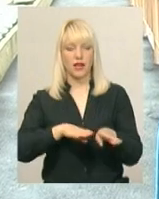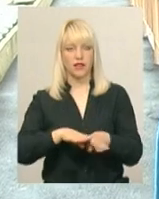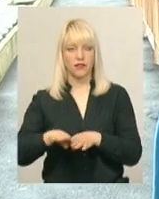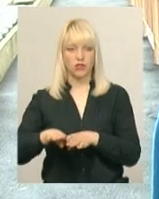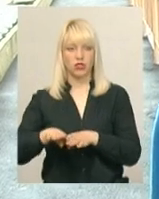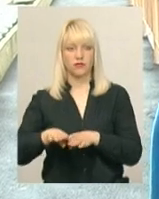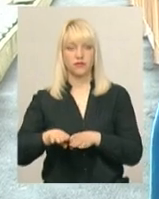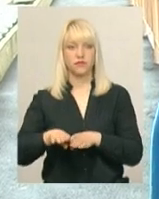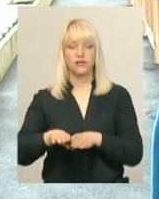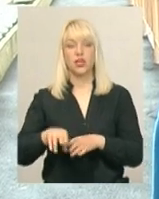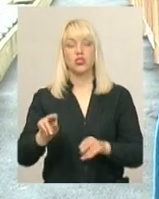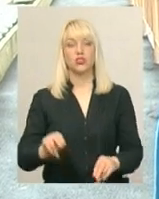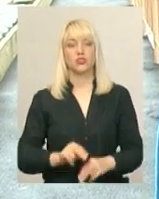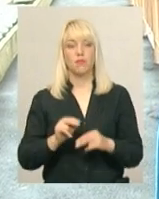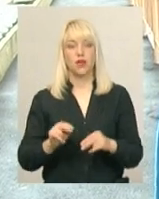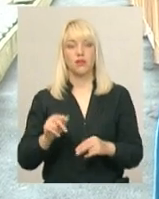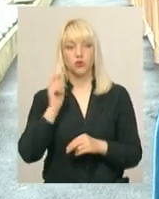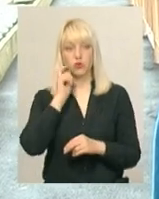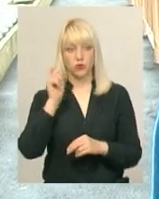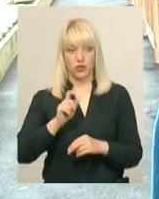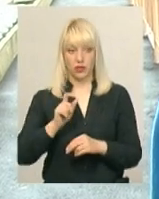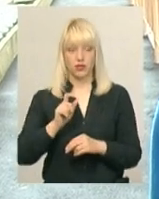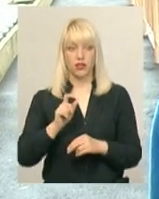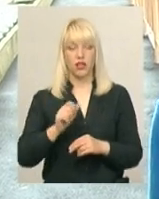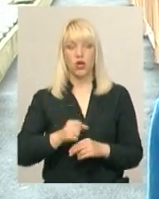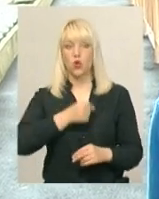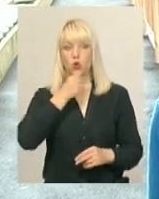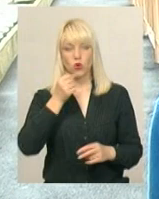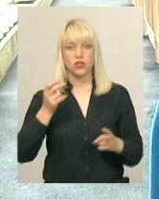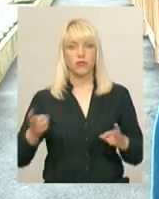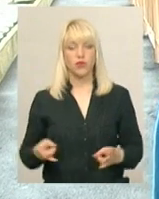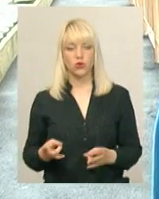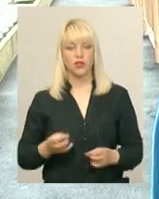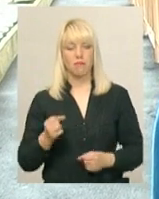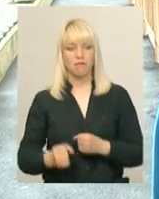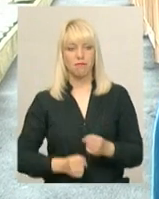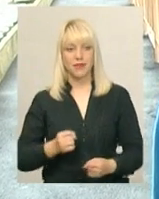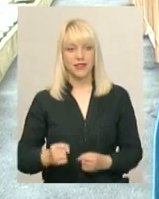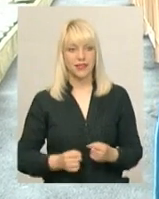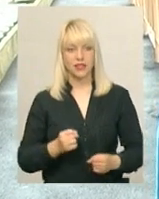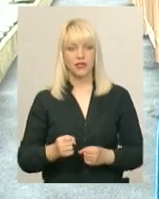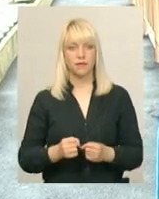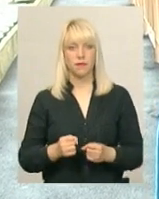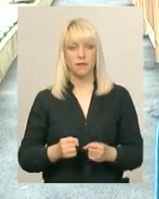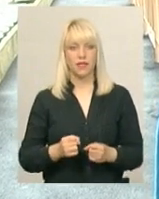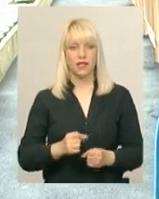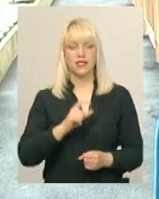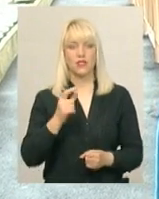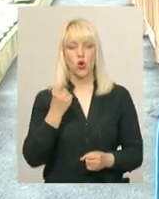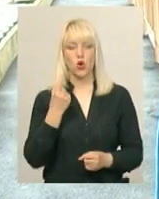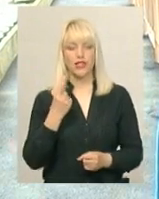чемпіонату України дорослим необхідно бігти із 11